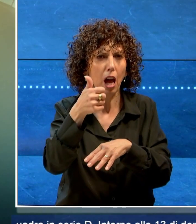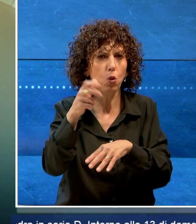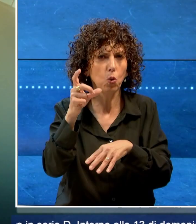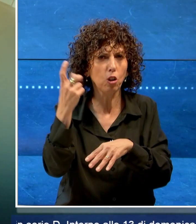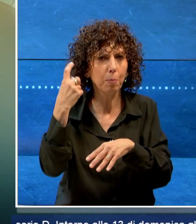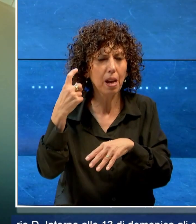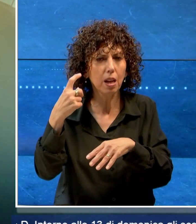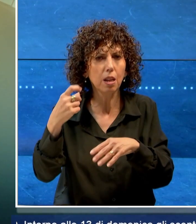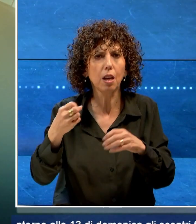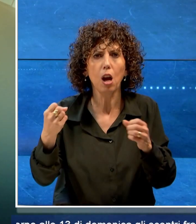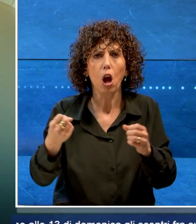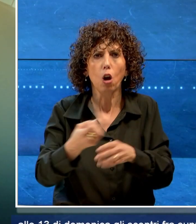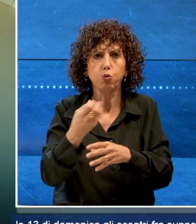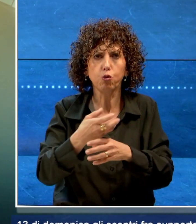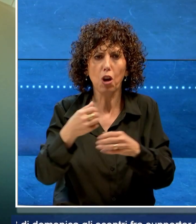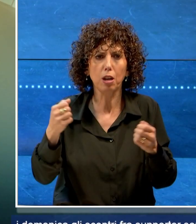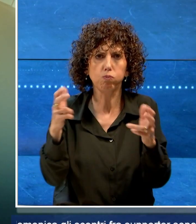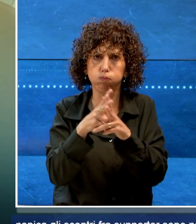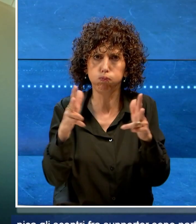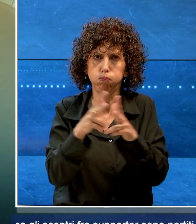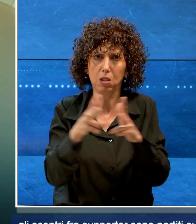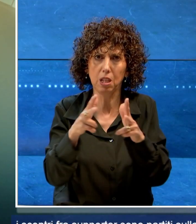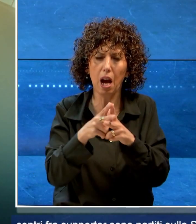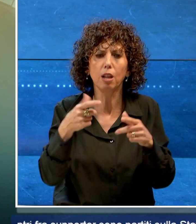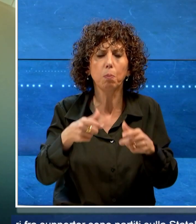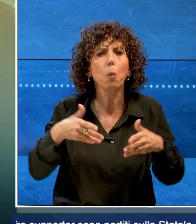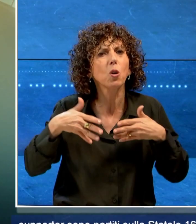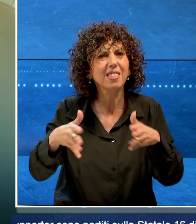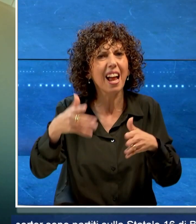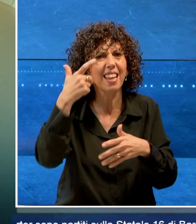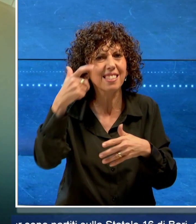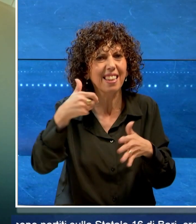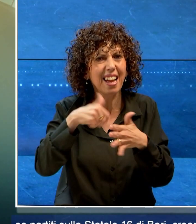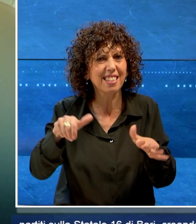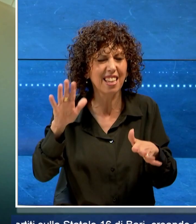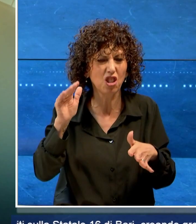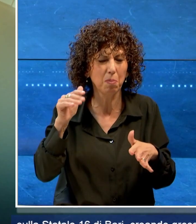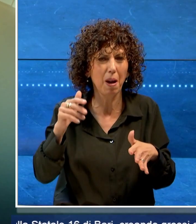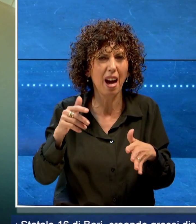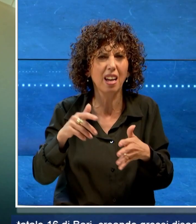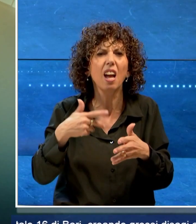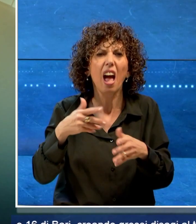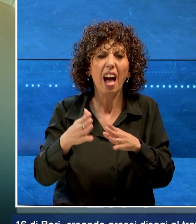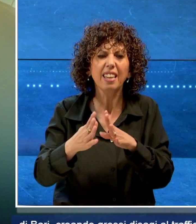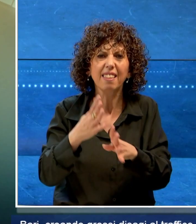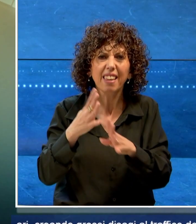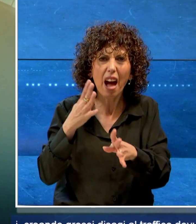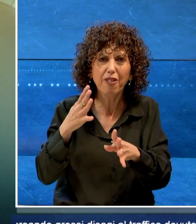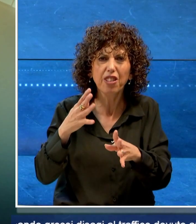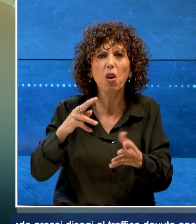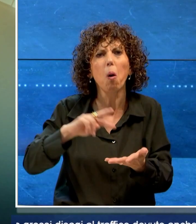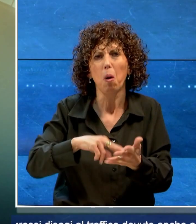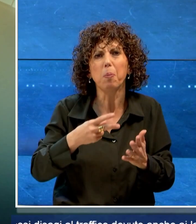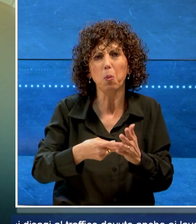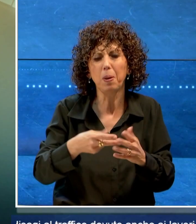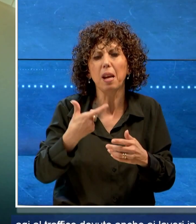gli scontri tra supporter sono partiti sulla statale 16 di Bari, creando disagio al traffico, dovuto anche